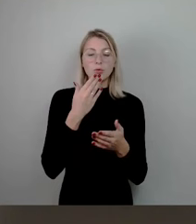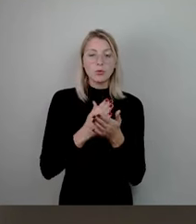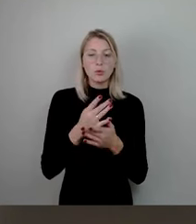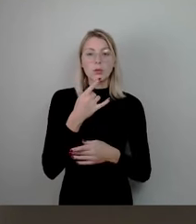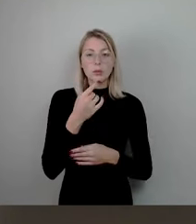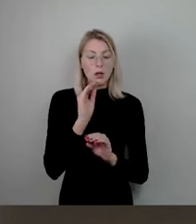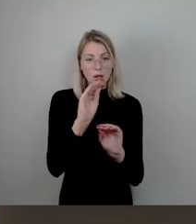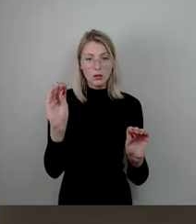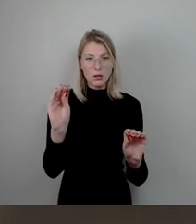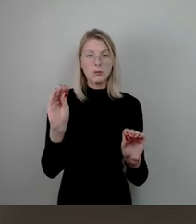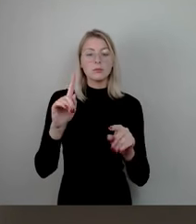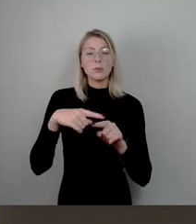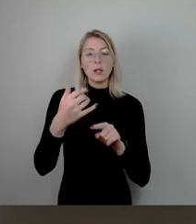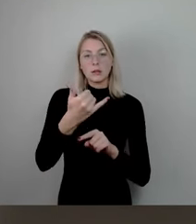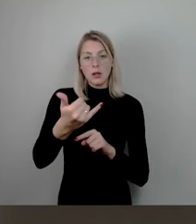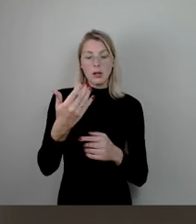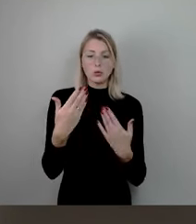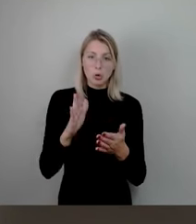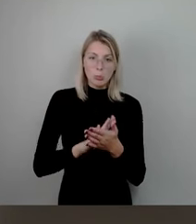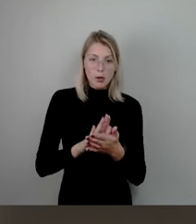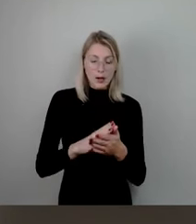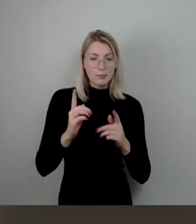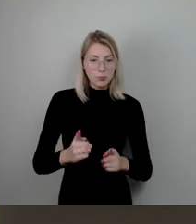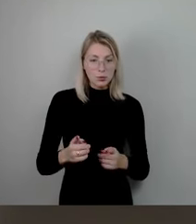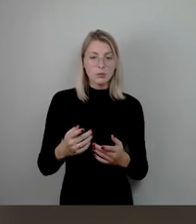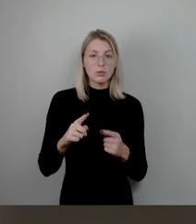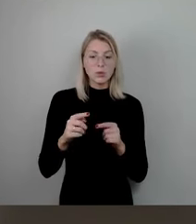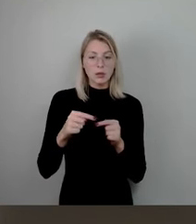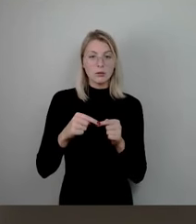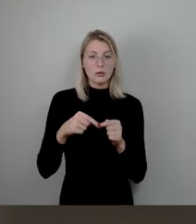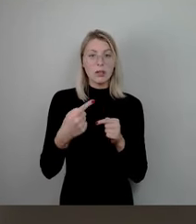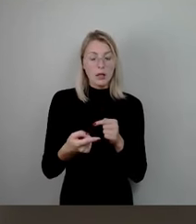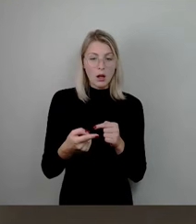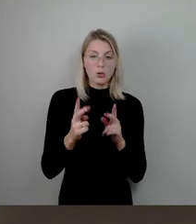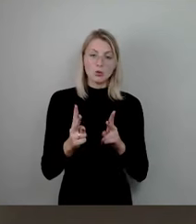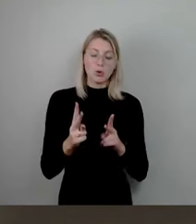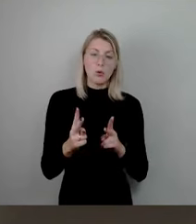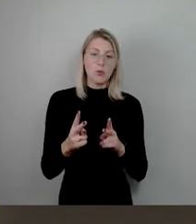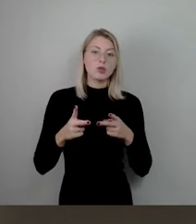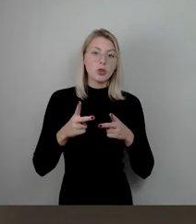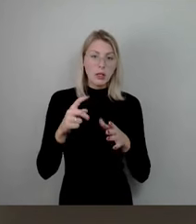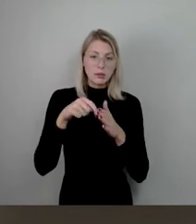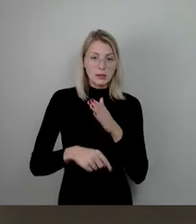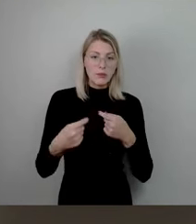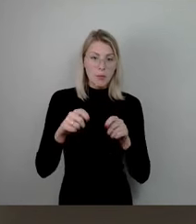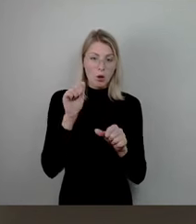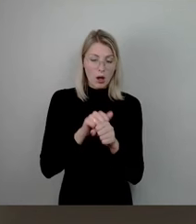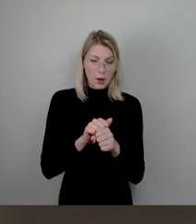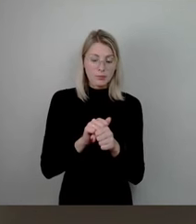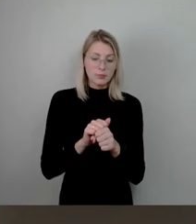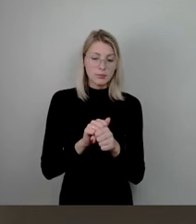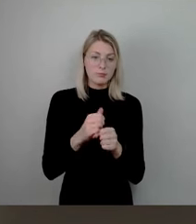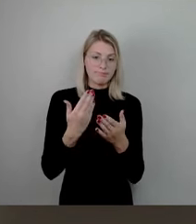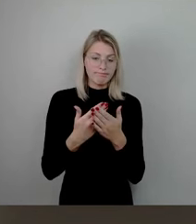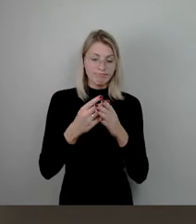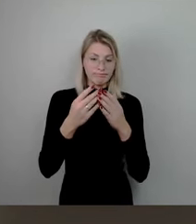das so bleibt und knapp dahinter sofort das Straßen- und Tiefbauamt kommt. Insoweit bin ich gespannt, aus